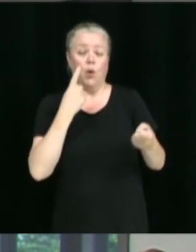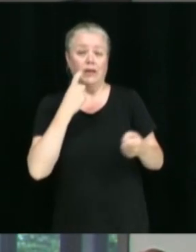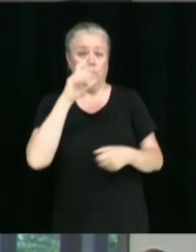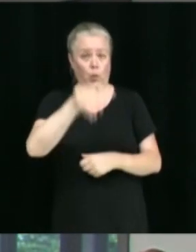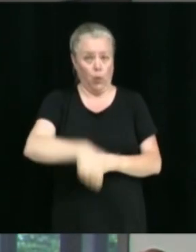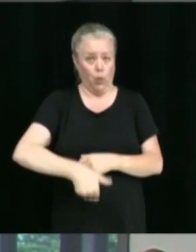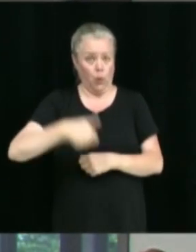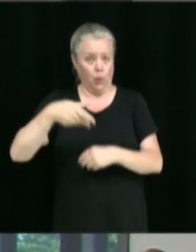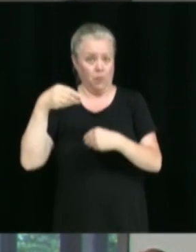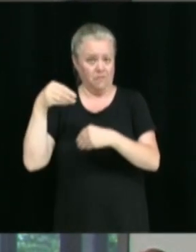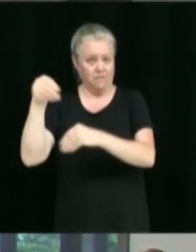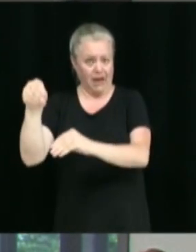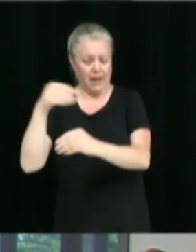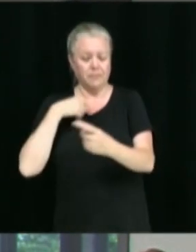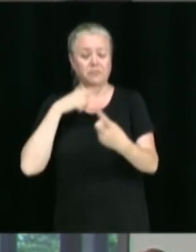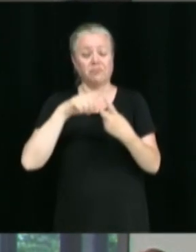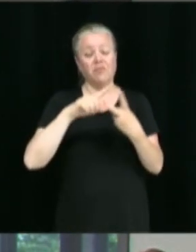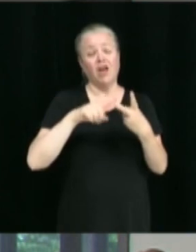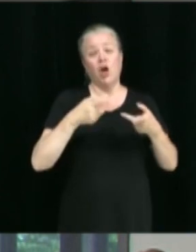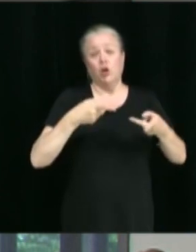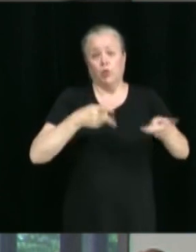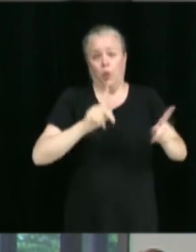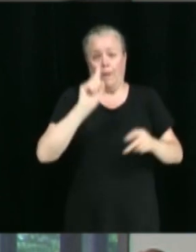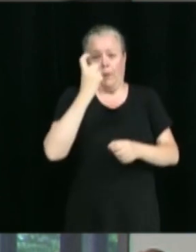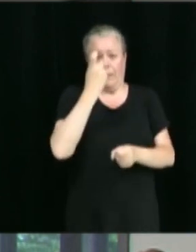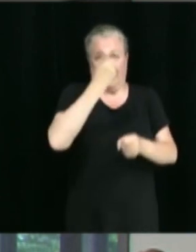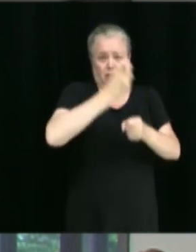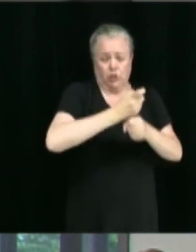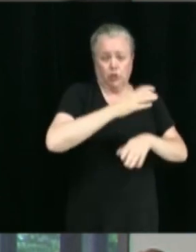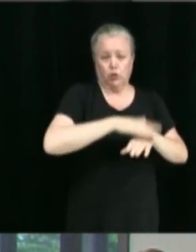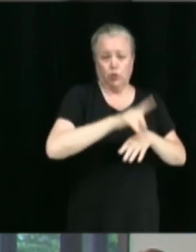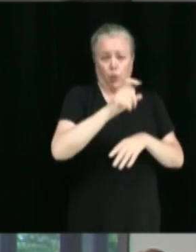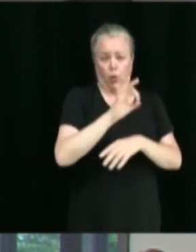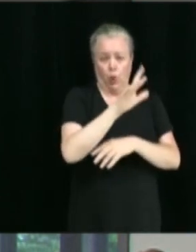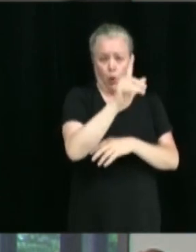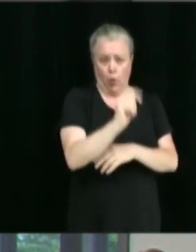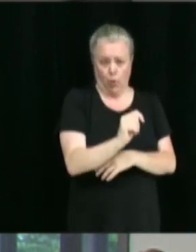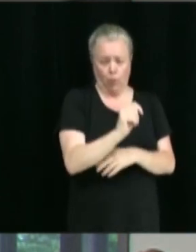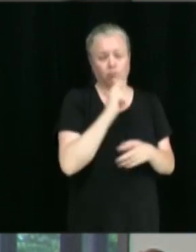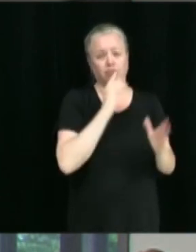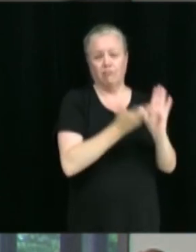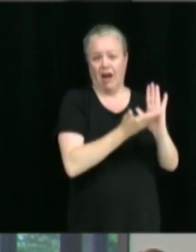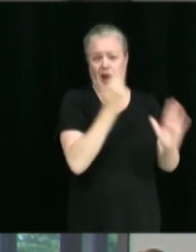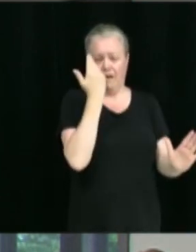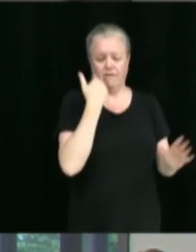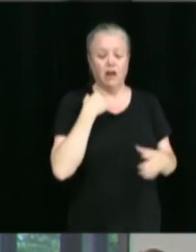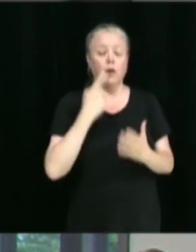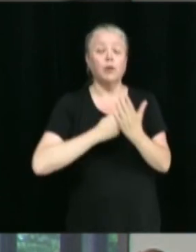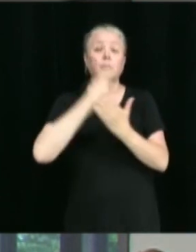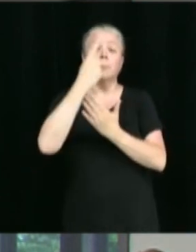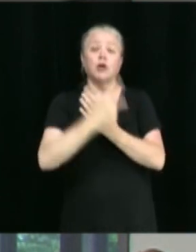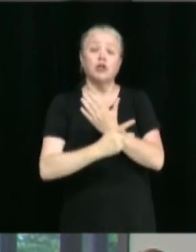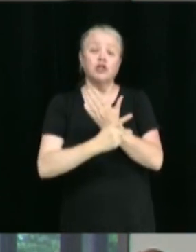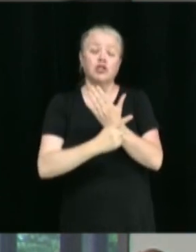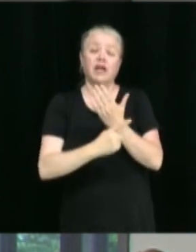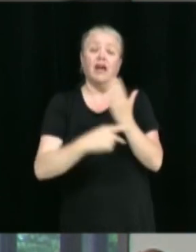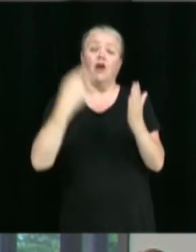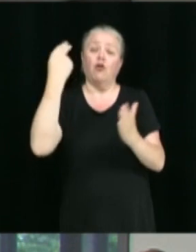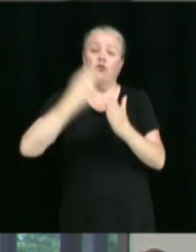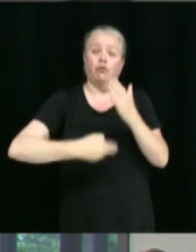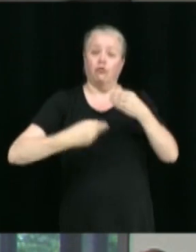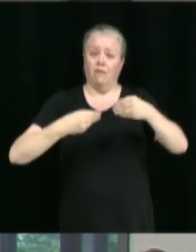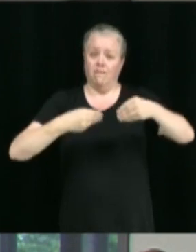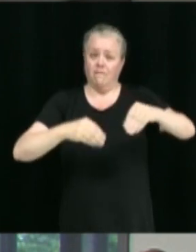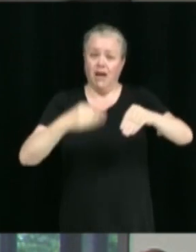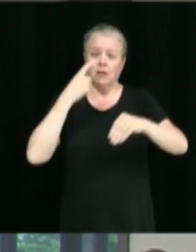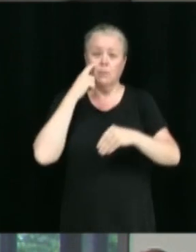une levée de droits de préemption sur des lots, un projet d'acte de vente à intervenir concernant un immeuble situé au 157